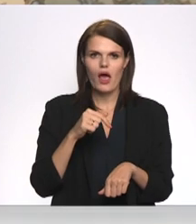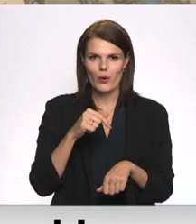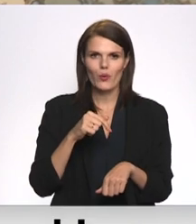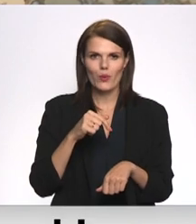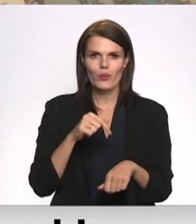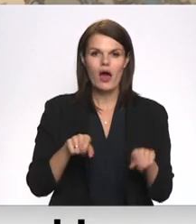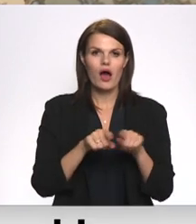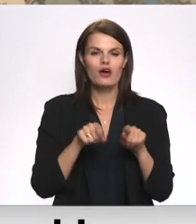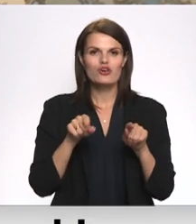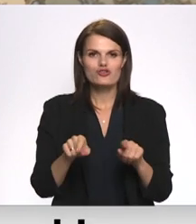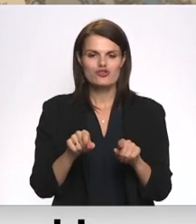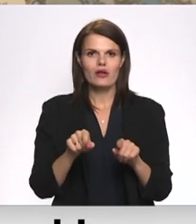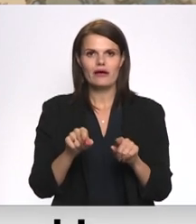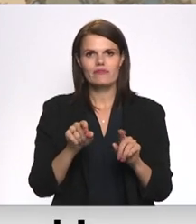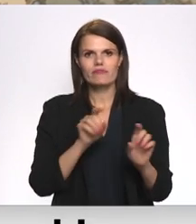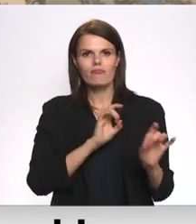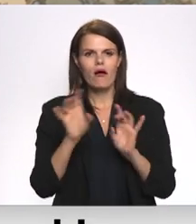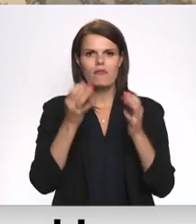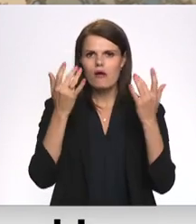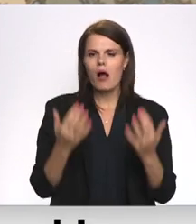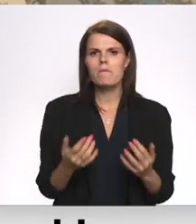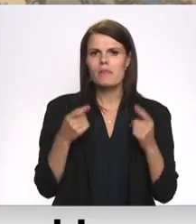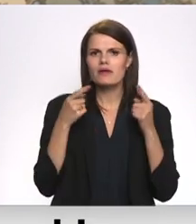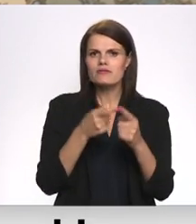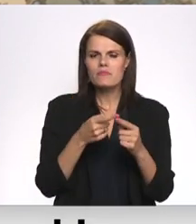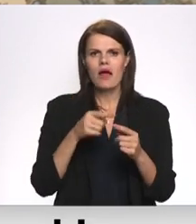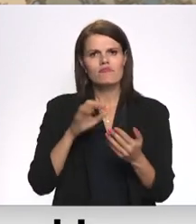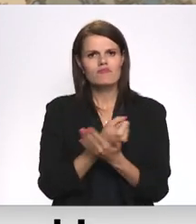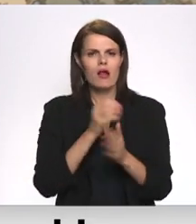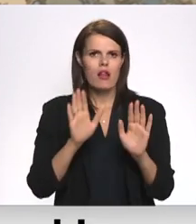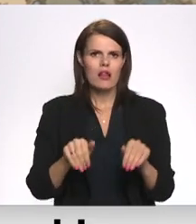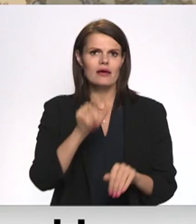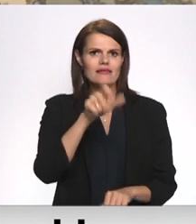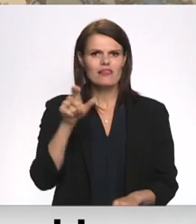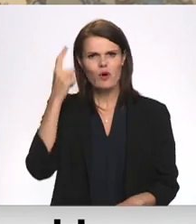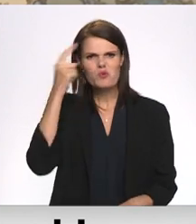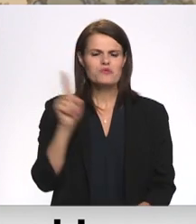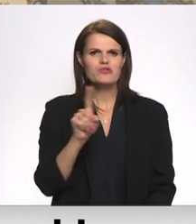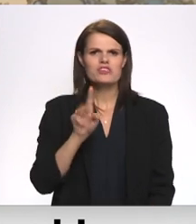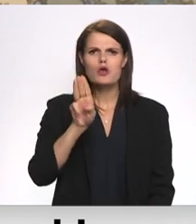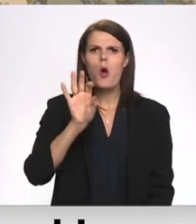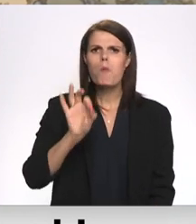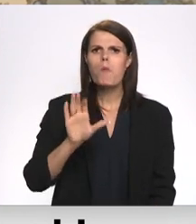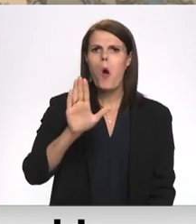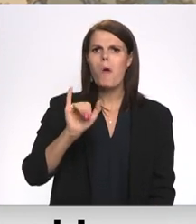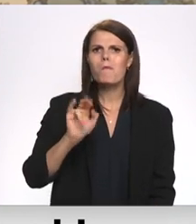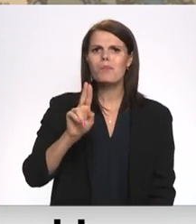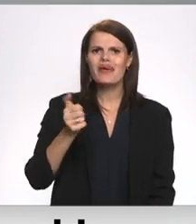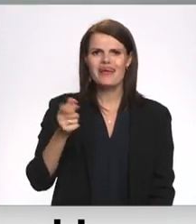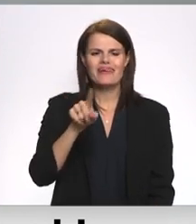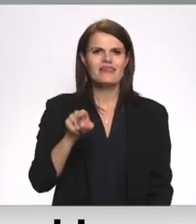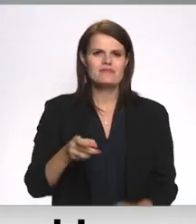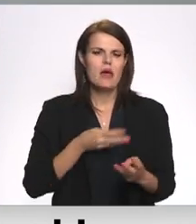Arī šīs kampaņas mēģis ir panākt to, lai cilvēki uzzin, kas ir mobings un ka pret to ir